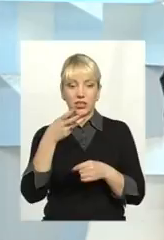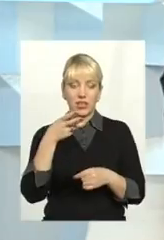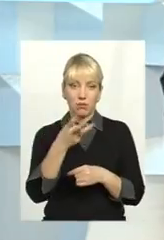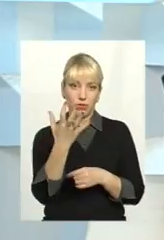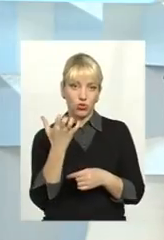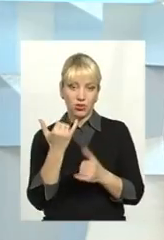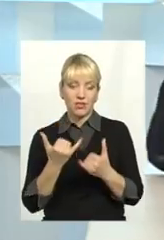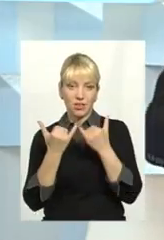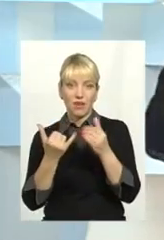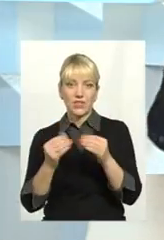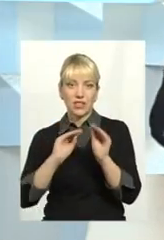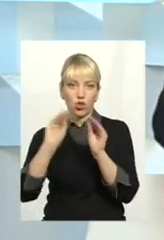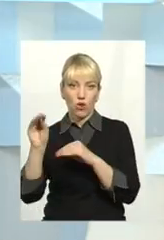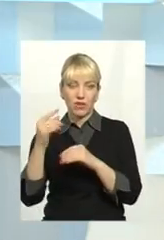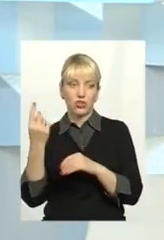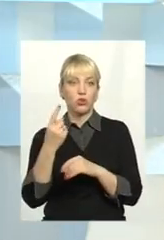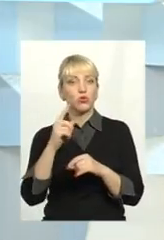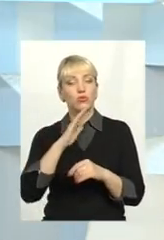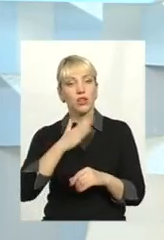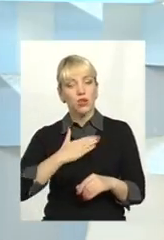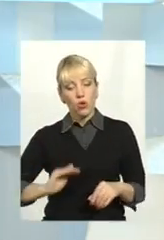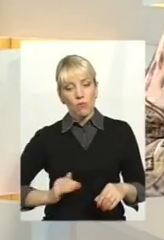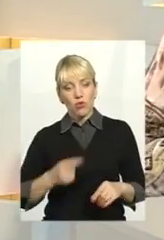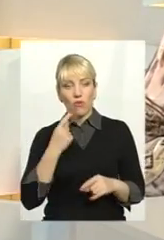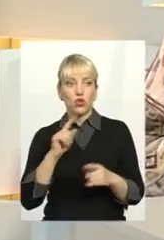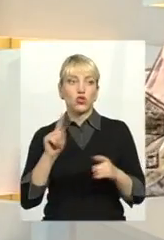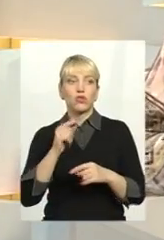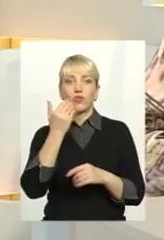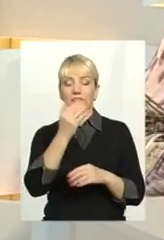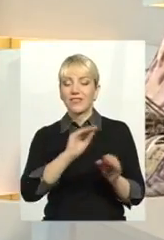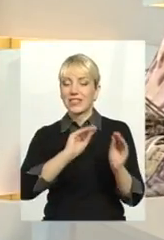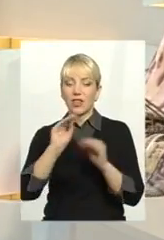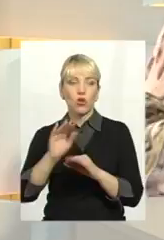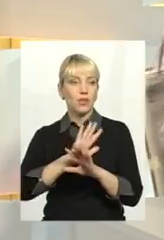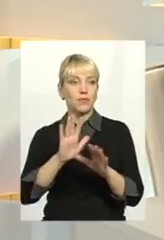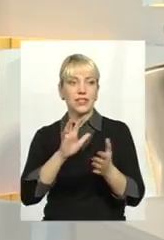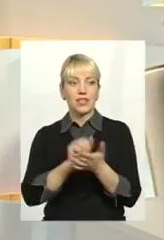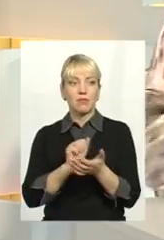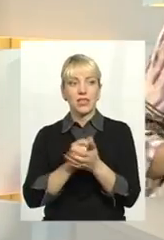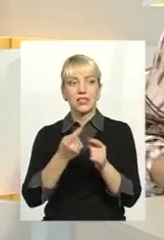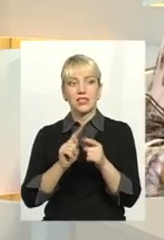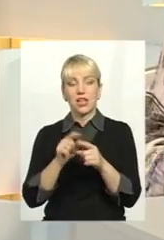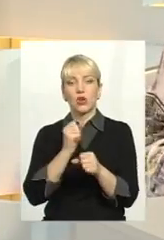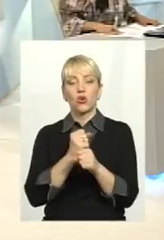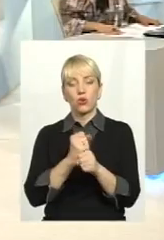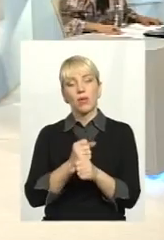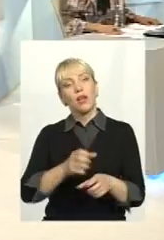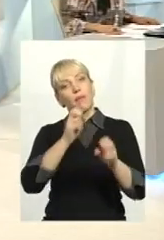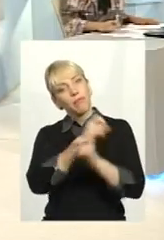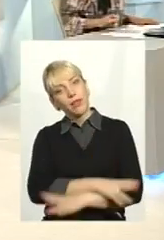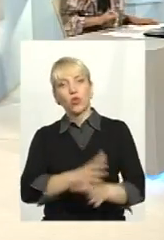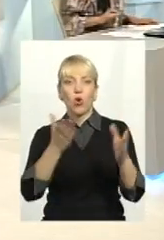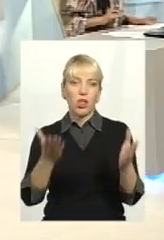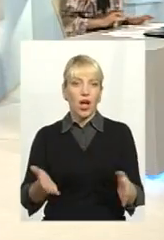встановлення лічильників. Тому що наша компанія говорить, що вони безпосередньо встановленням не займаються. Це роблять сервісні компанії. Бідолаги. А от я вас